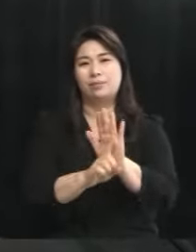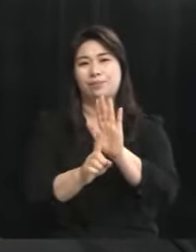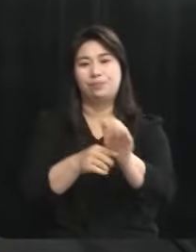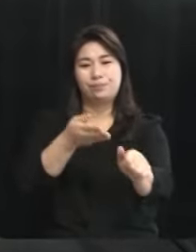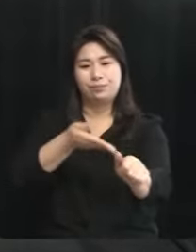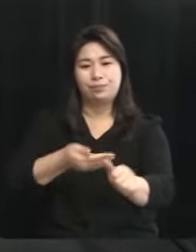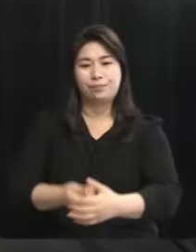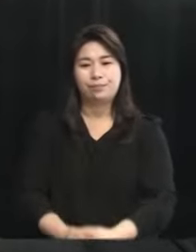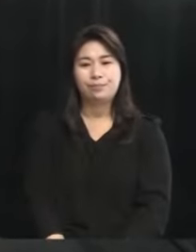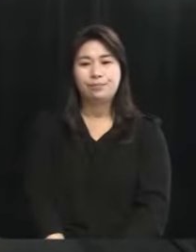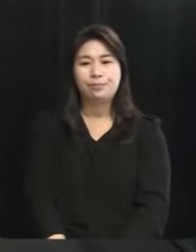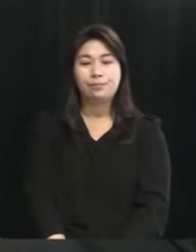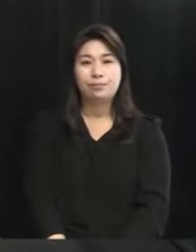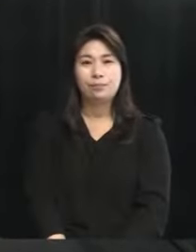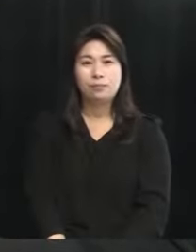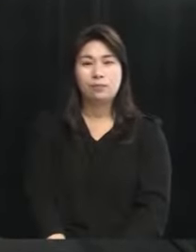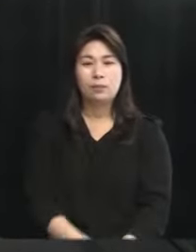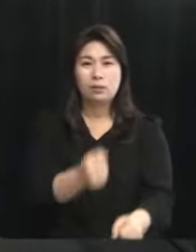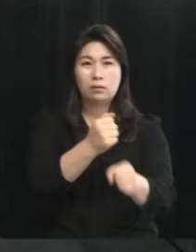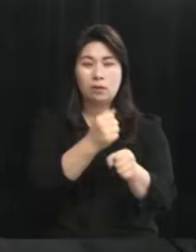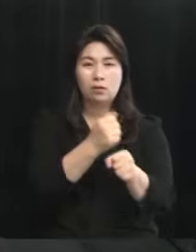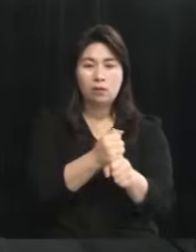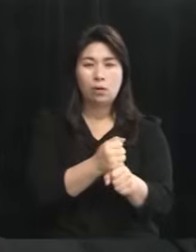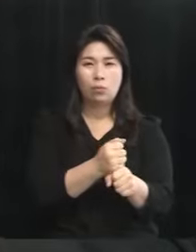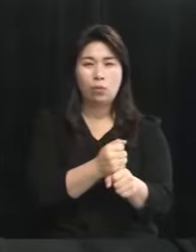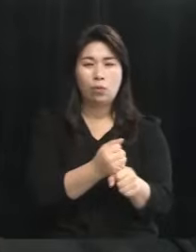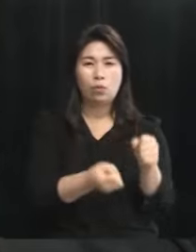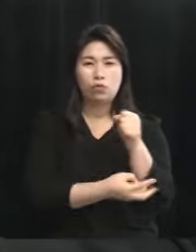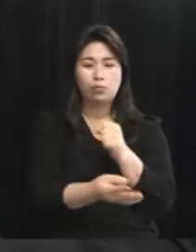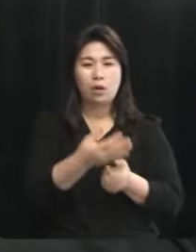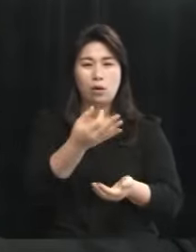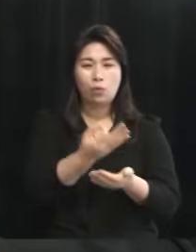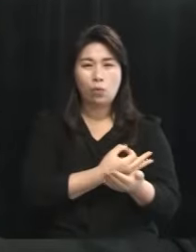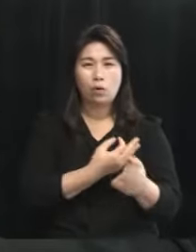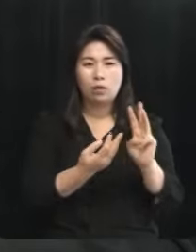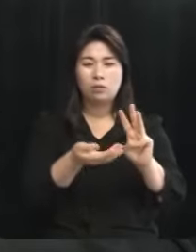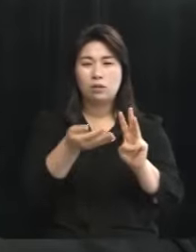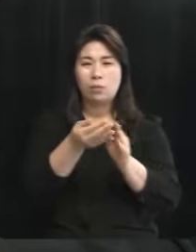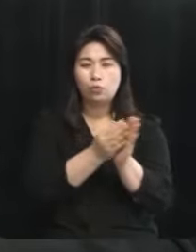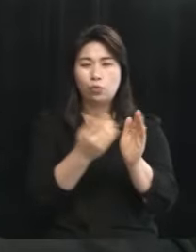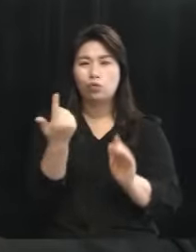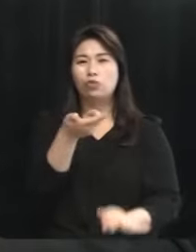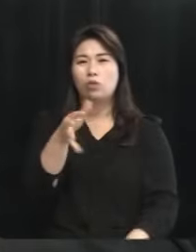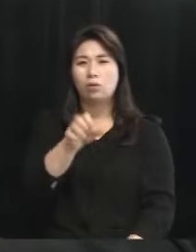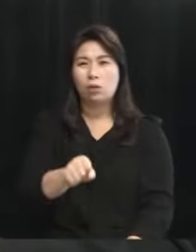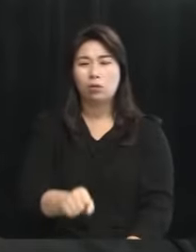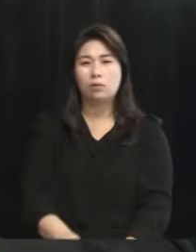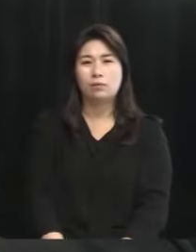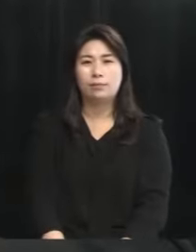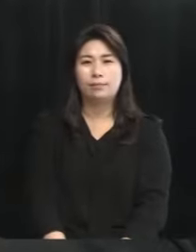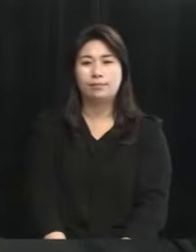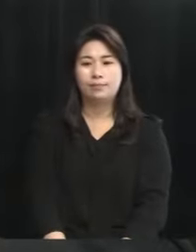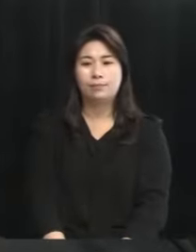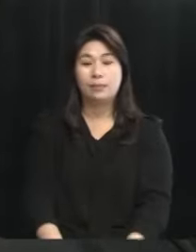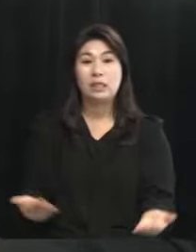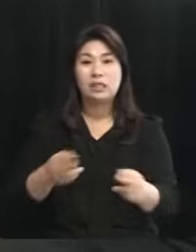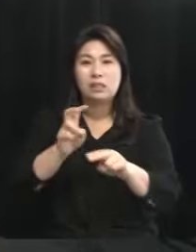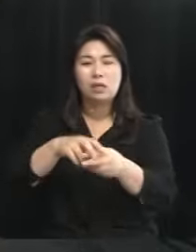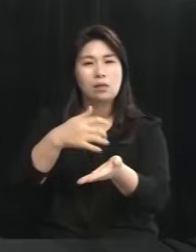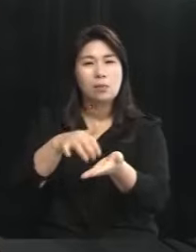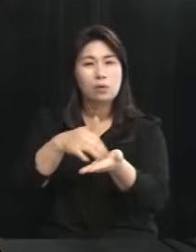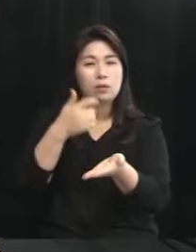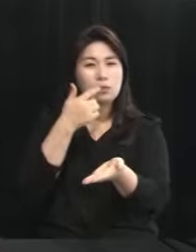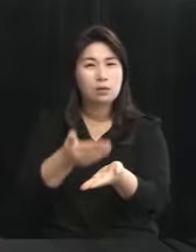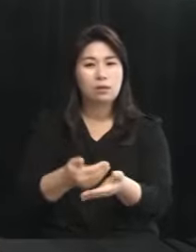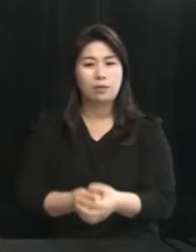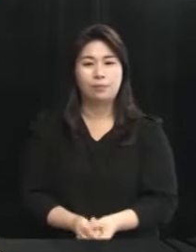생산 유발 효과 3조 9천억 그리고 일자리는 몇 개가 생기나요?